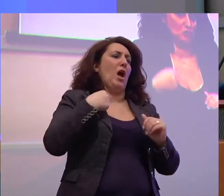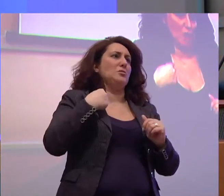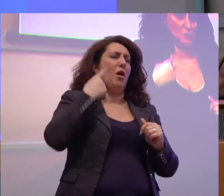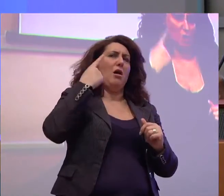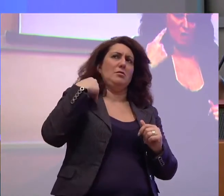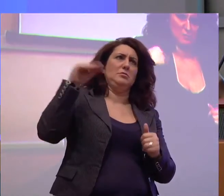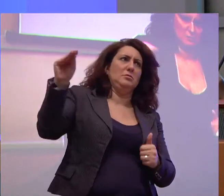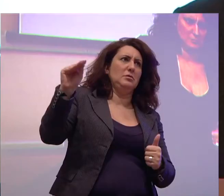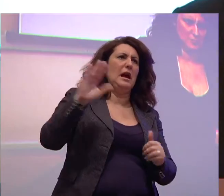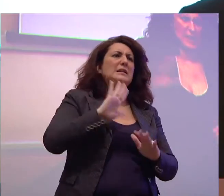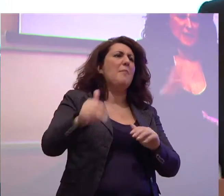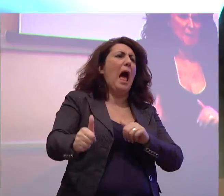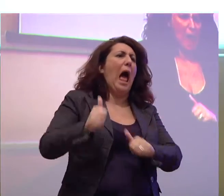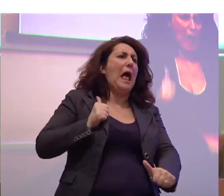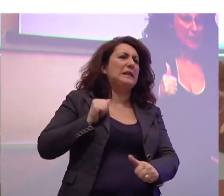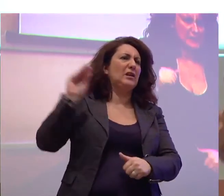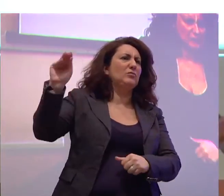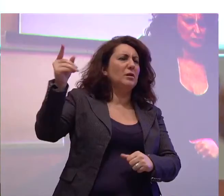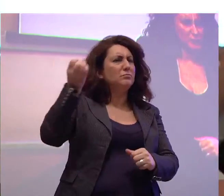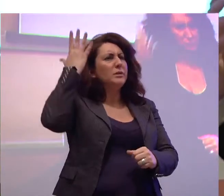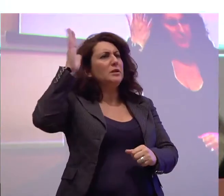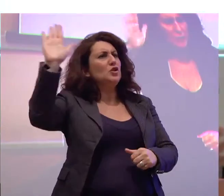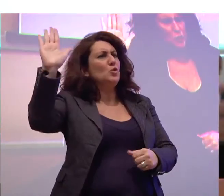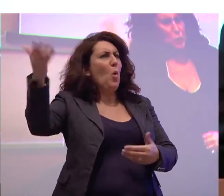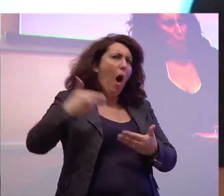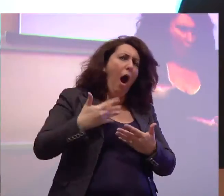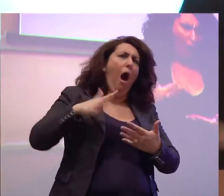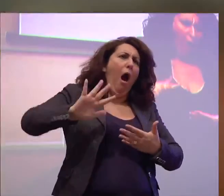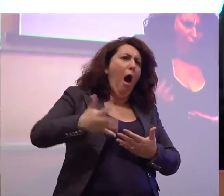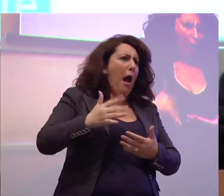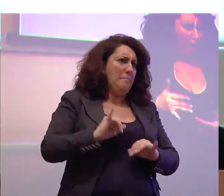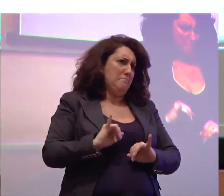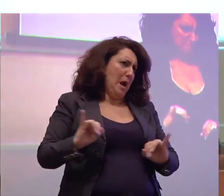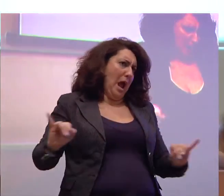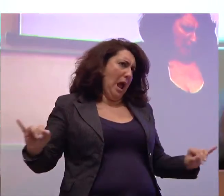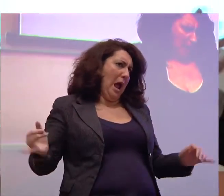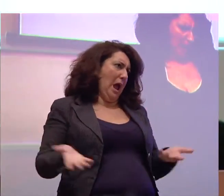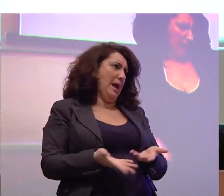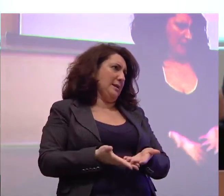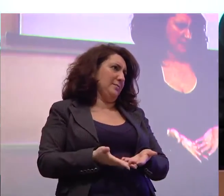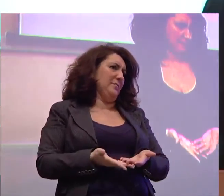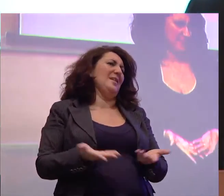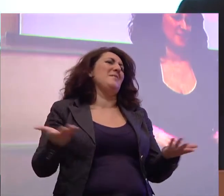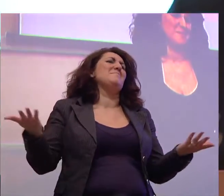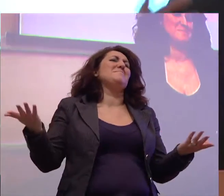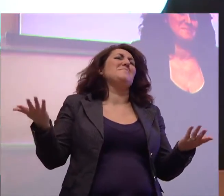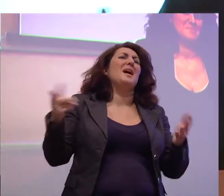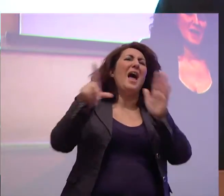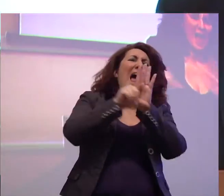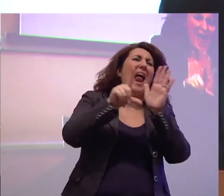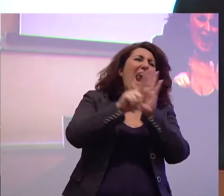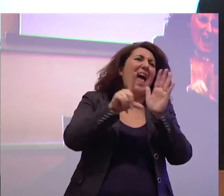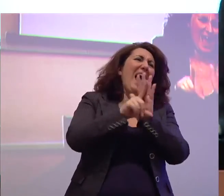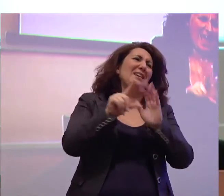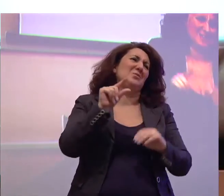anticipato il legislatore però è anche un quadro legislativo che forse deve essere svecchiato e rinnovato perché i